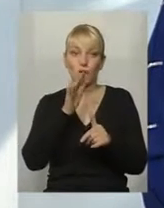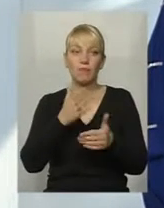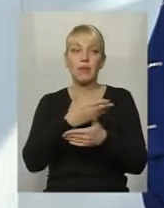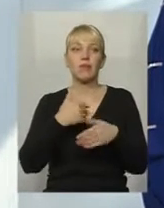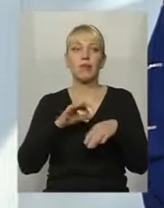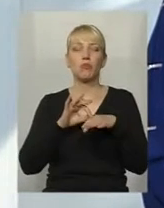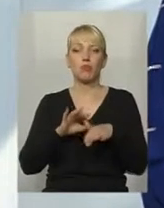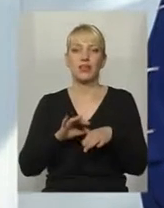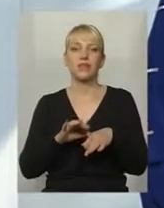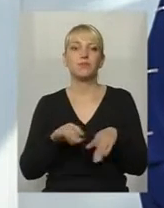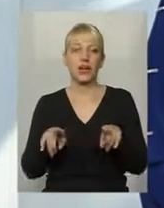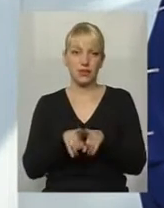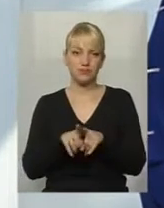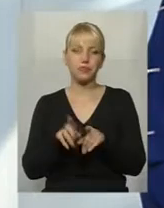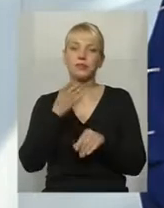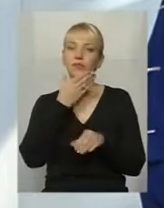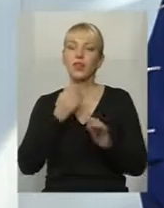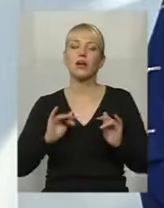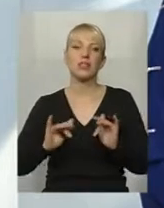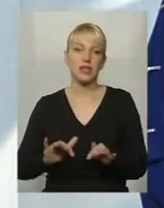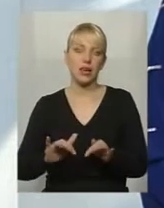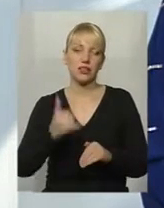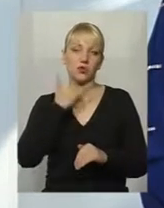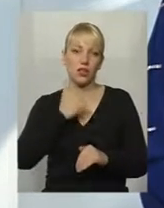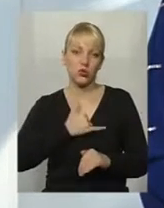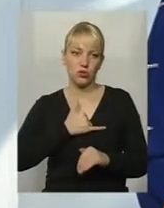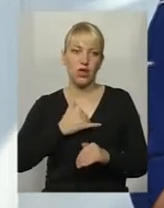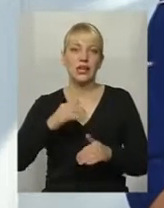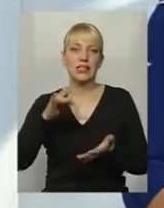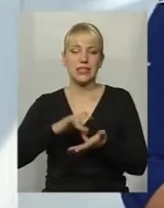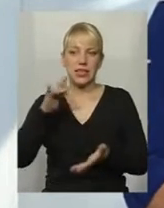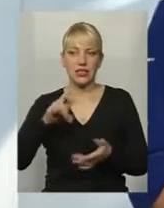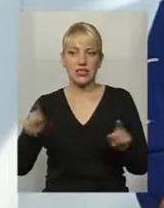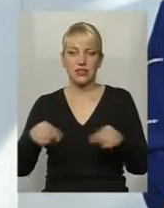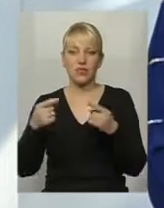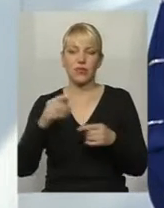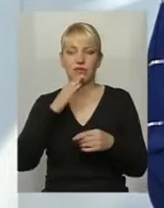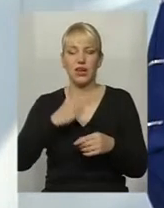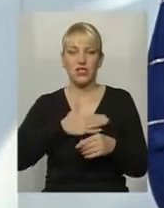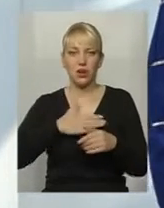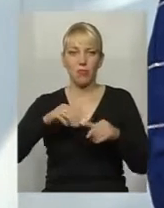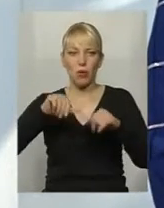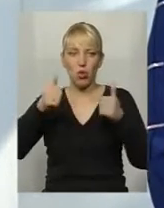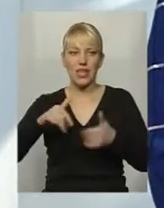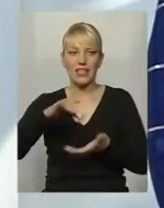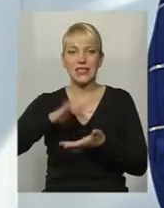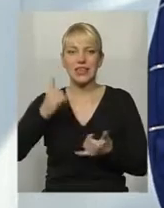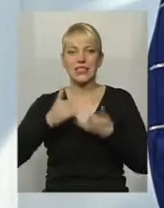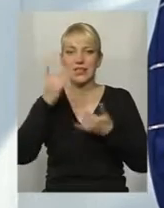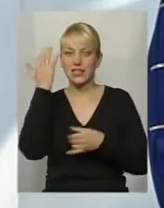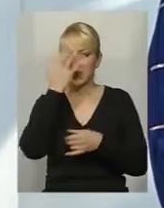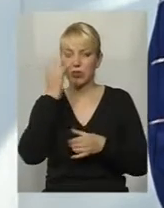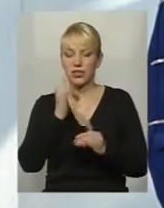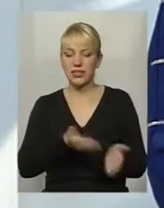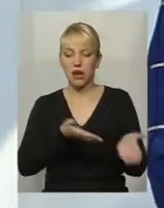дуже гарний захід в нашому центрі, створеному в нашому модельному центрі для слабозорих і